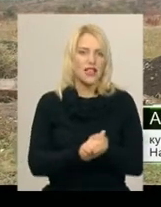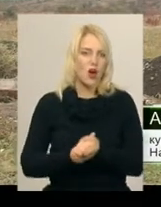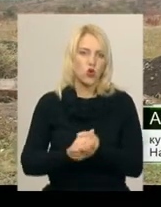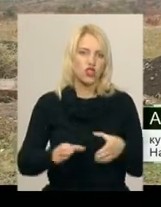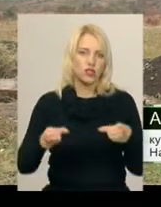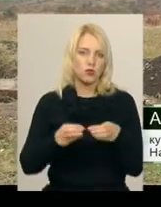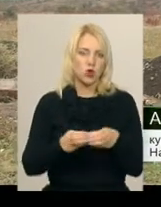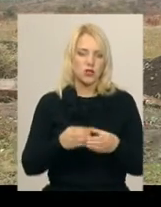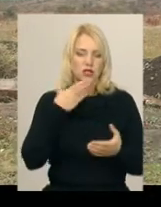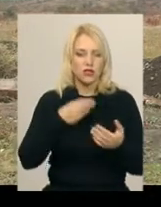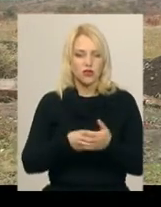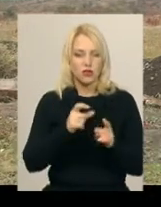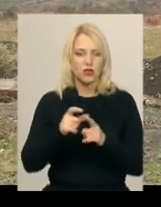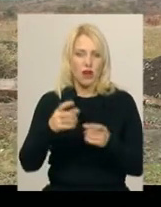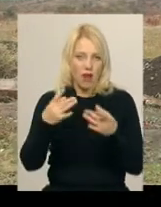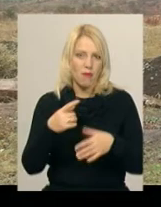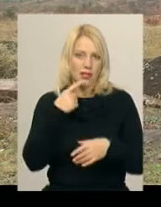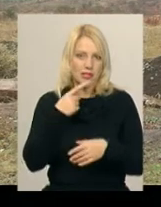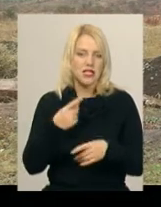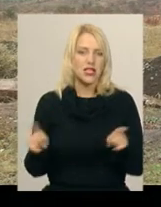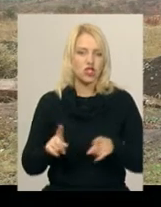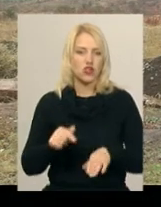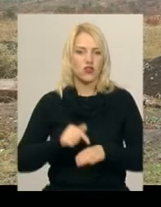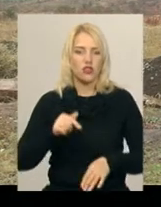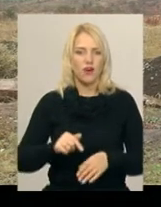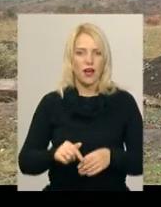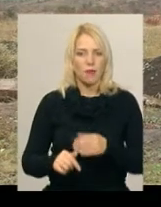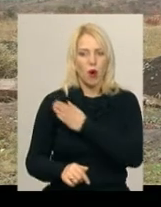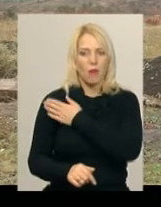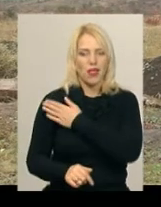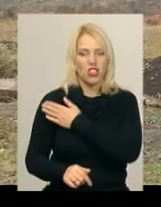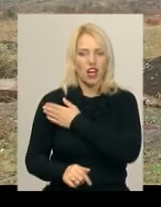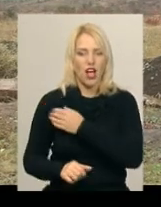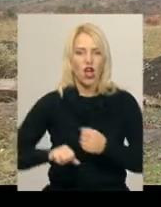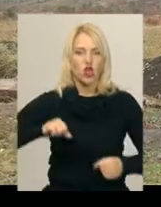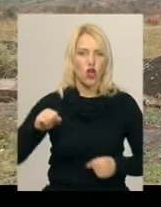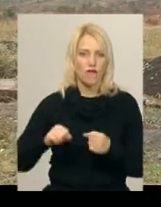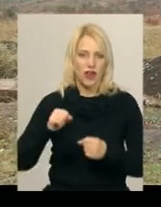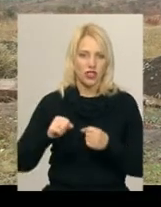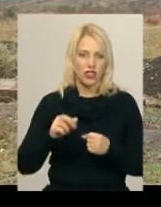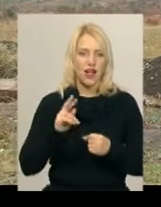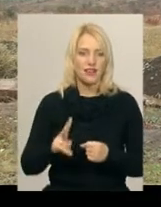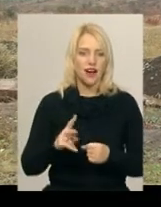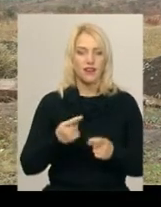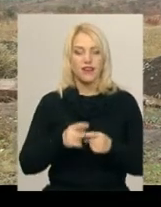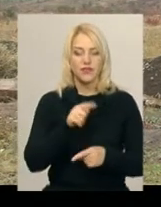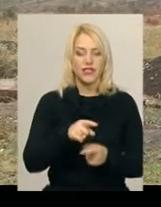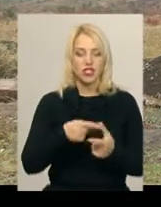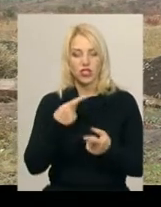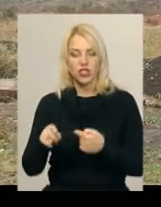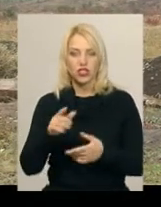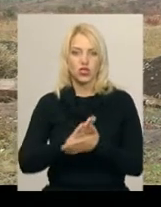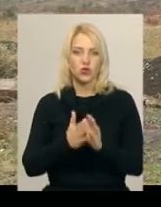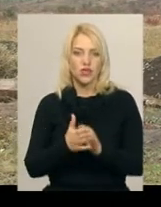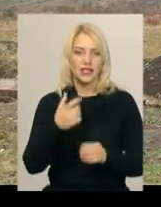Своїми словами відчуваємо плече товариша, як в тій чи іншій ситуації